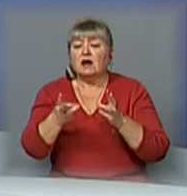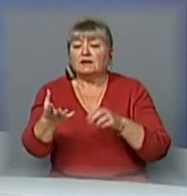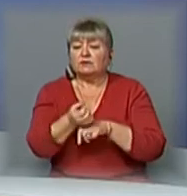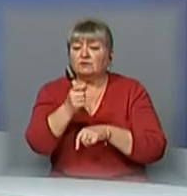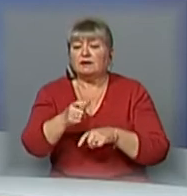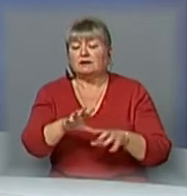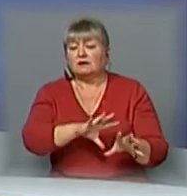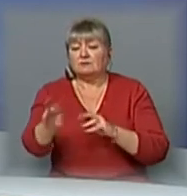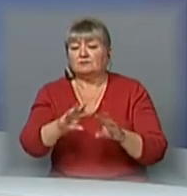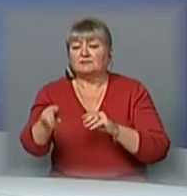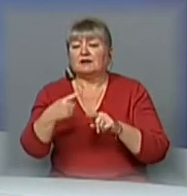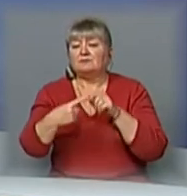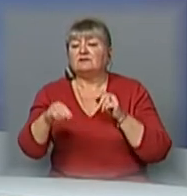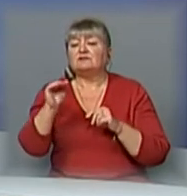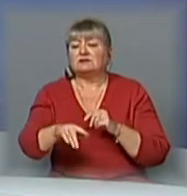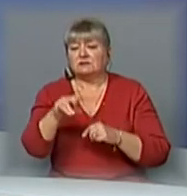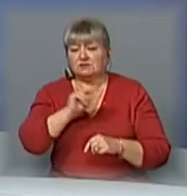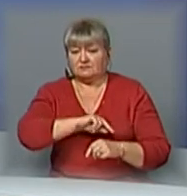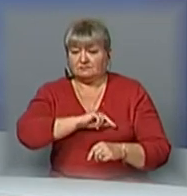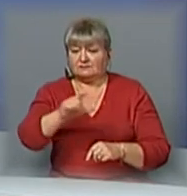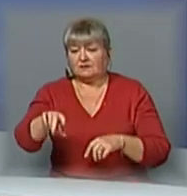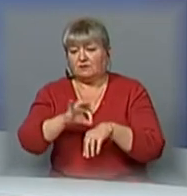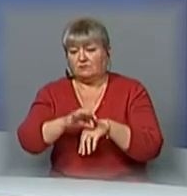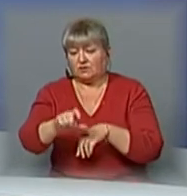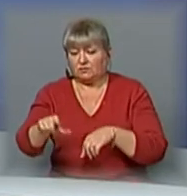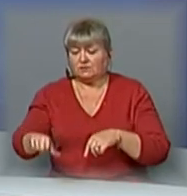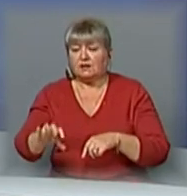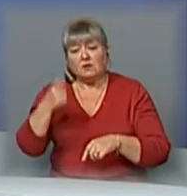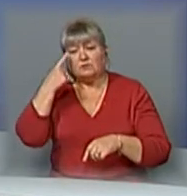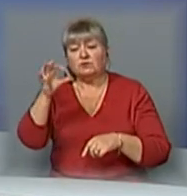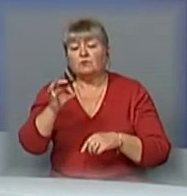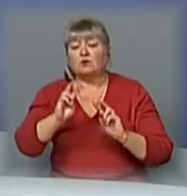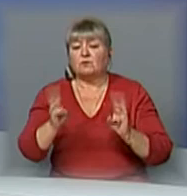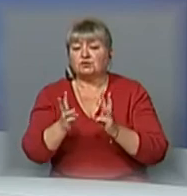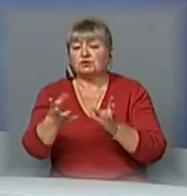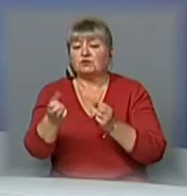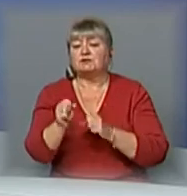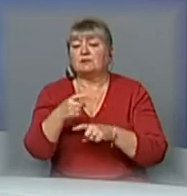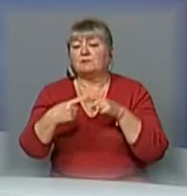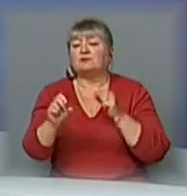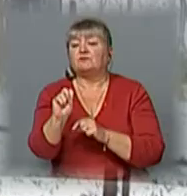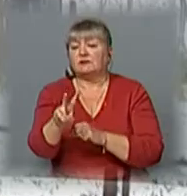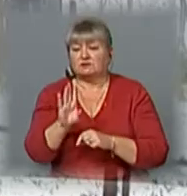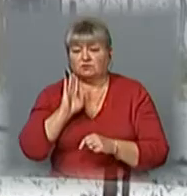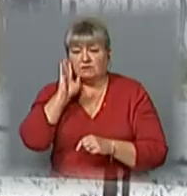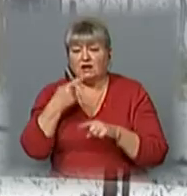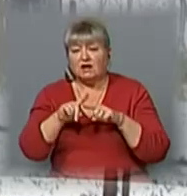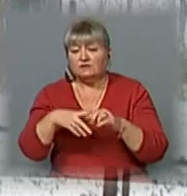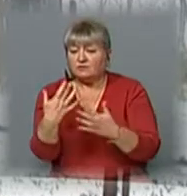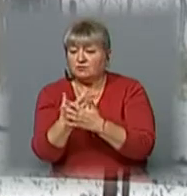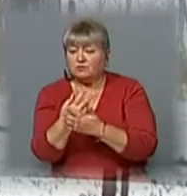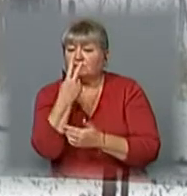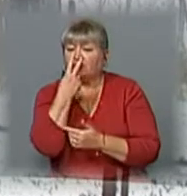пів тисячі пацієнтів та працівників. Повідомлення про пожежу рятувальники отримали о пів на 12 ранку. На цьому відео ви